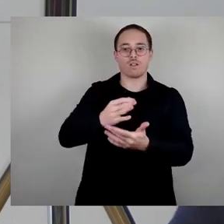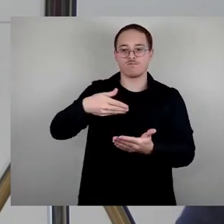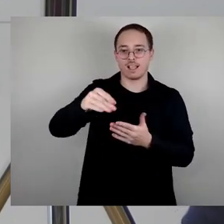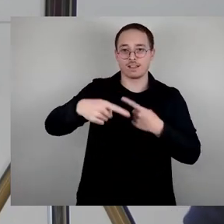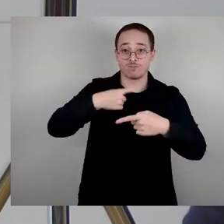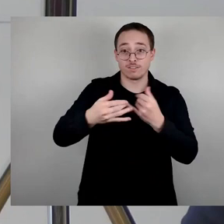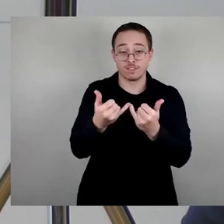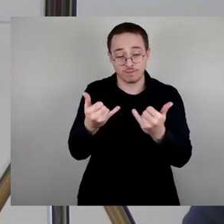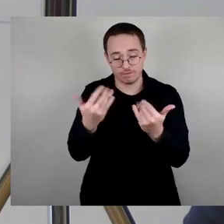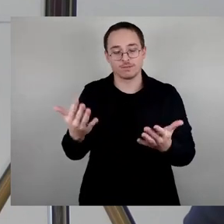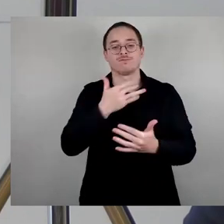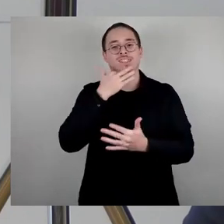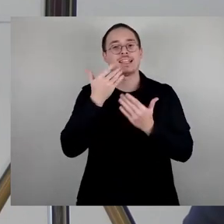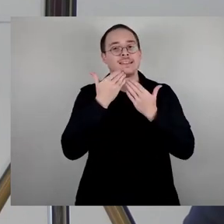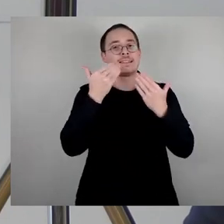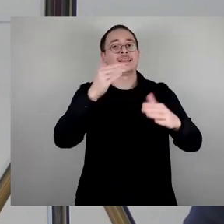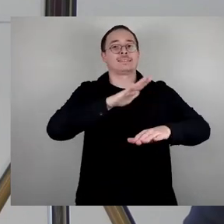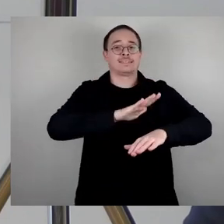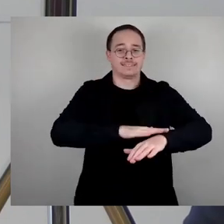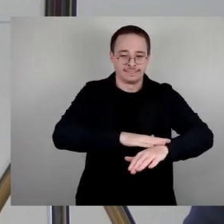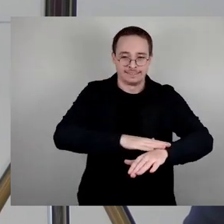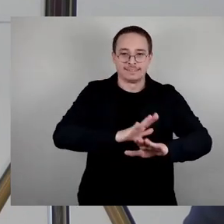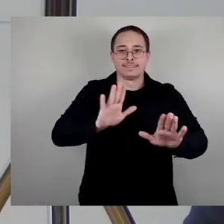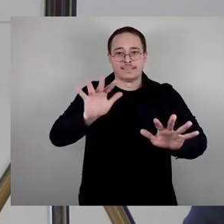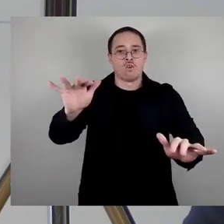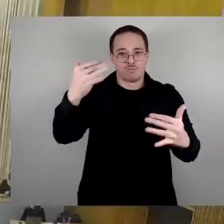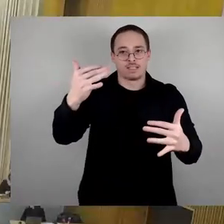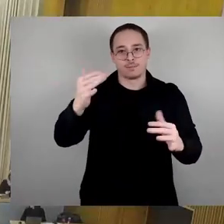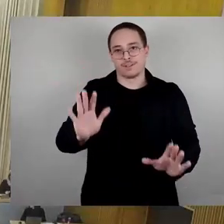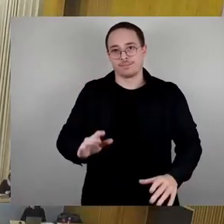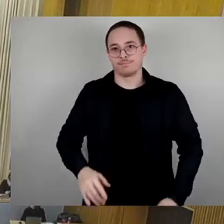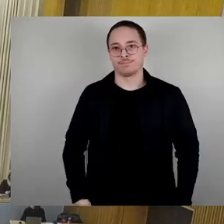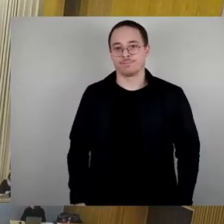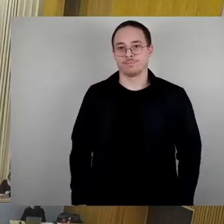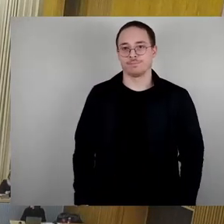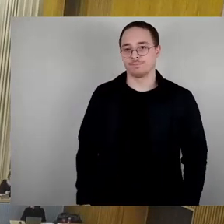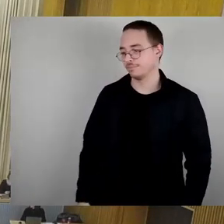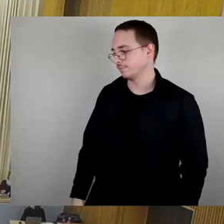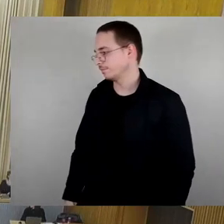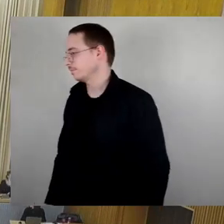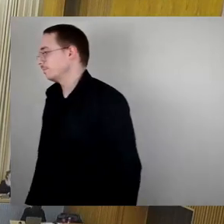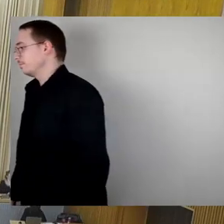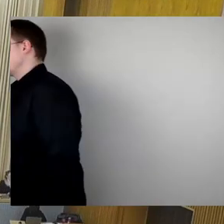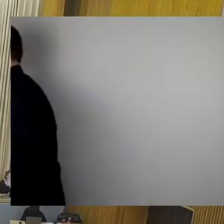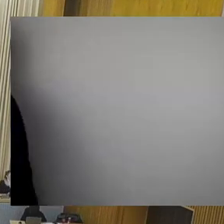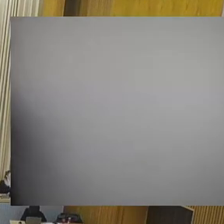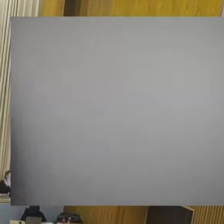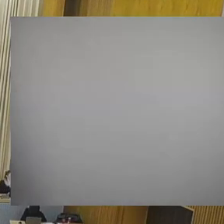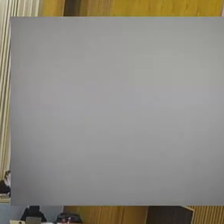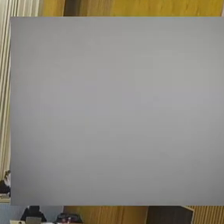Vielen Dank für die Zeit und für die Aufmerksamkeit. So, dann Geschäftsordnungsantrag Jens Genschmer.